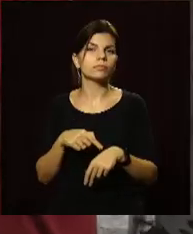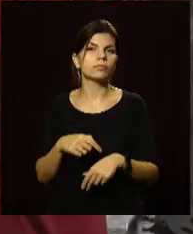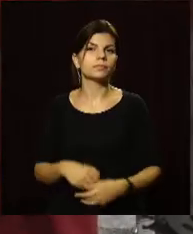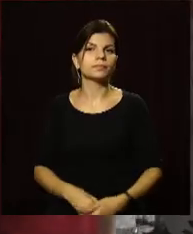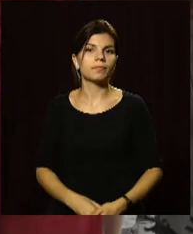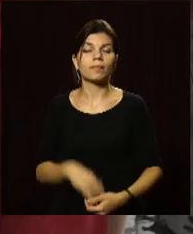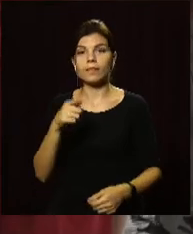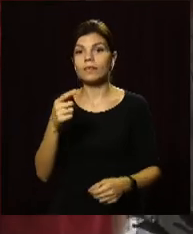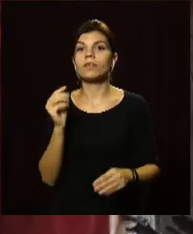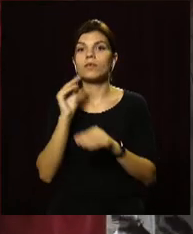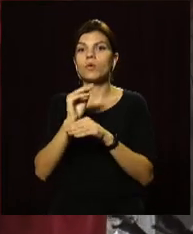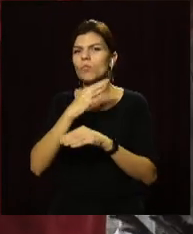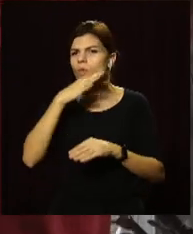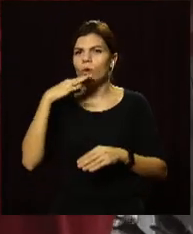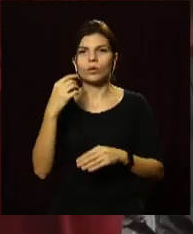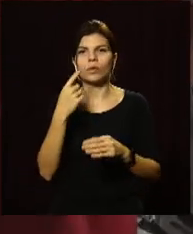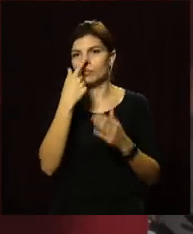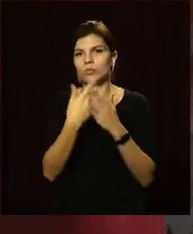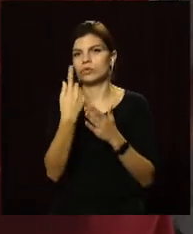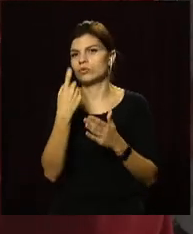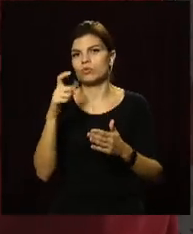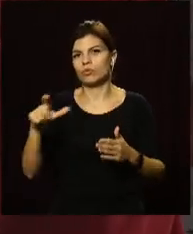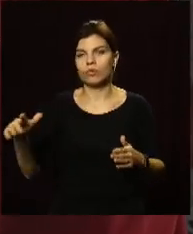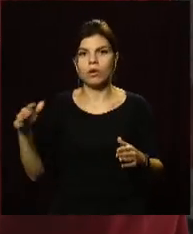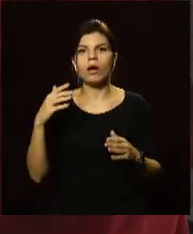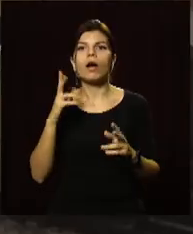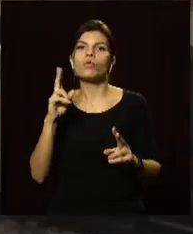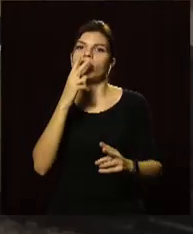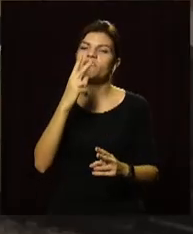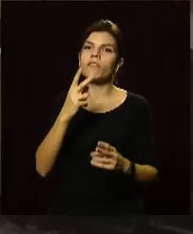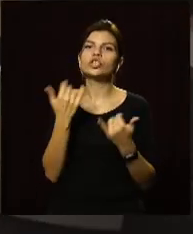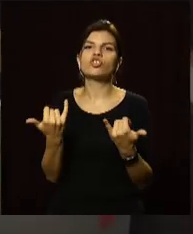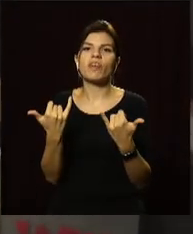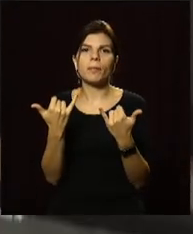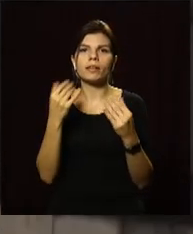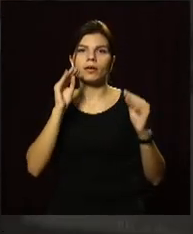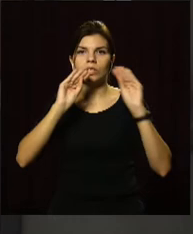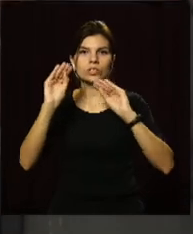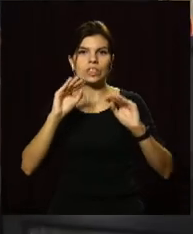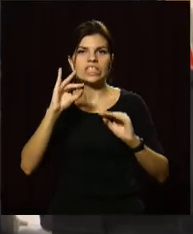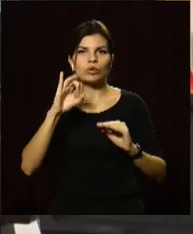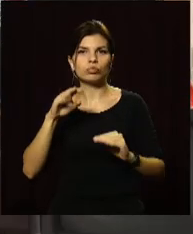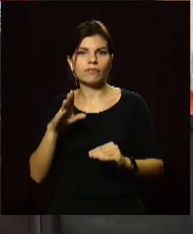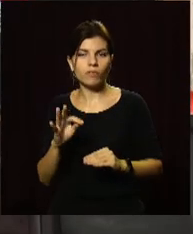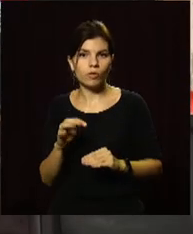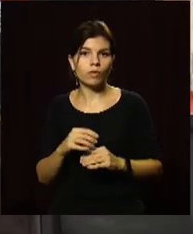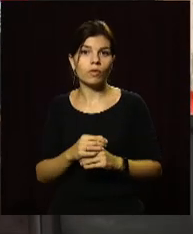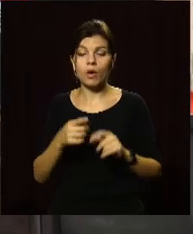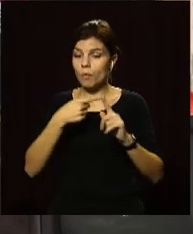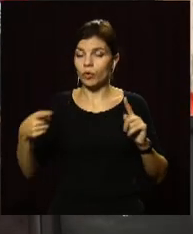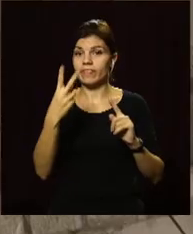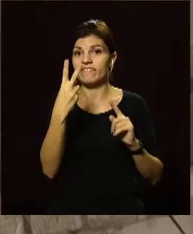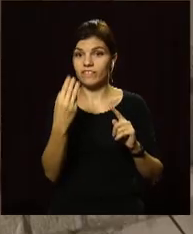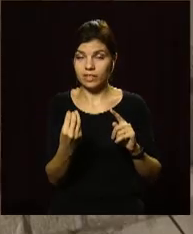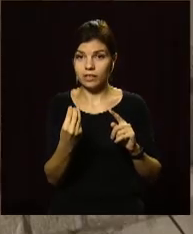До фесту у Дніпрі долучилися сотні людей, які формують бачення сучасних мистецтва та культури. За підрахунками організаторів, протягом